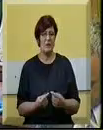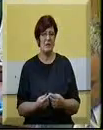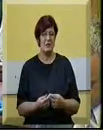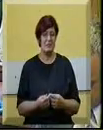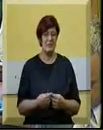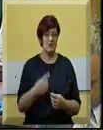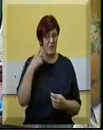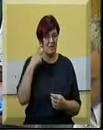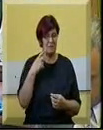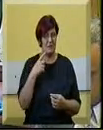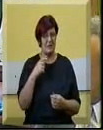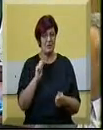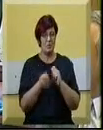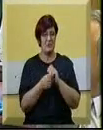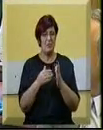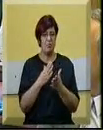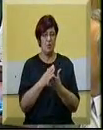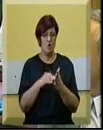zameni, da bude još jedna zastava.